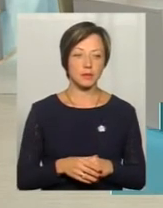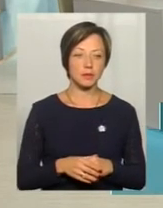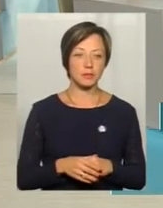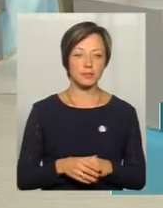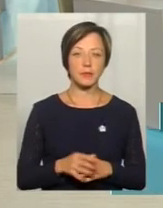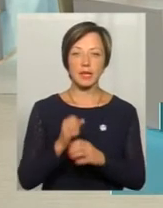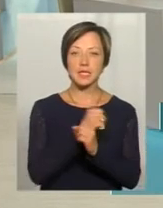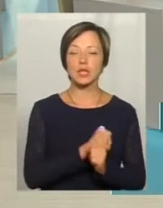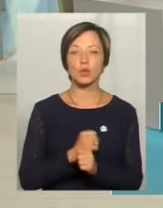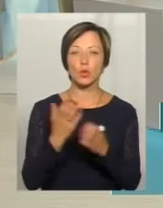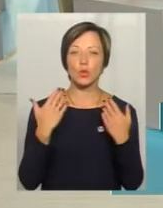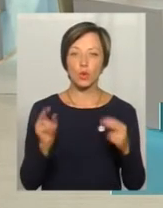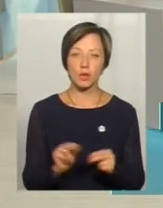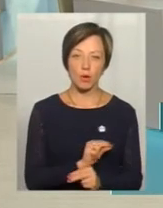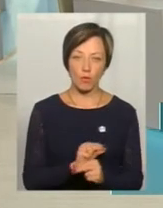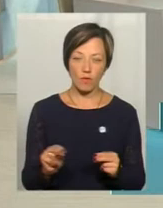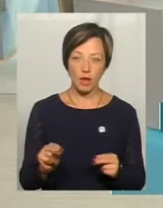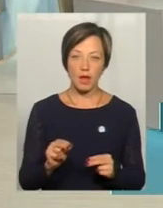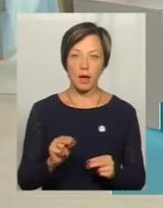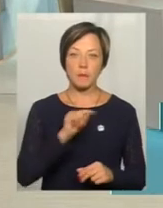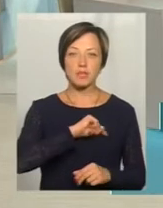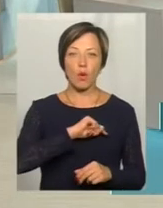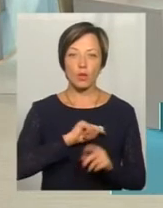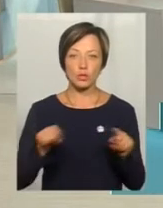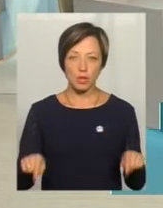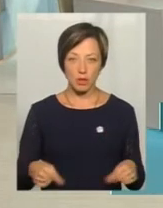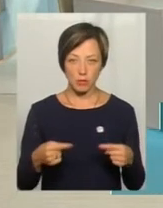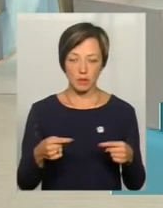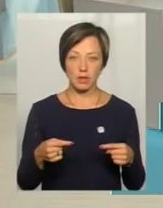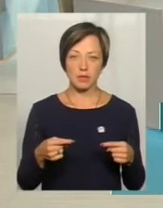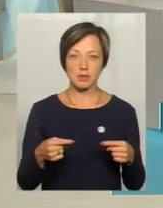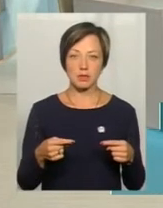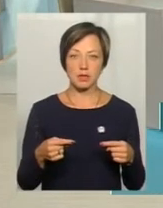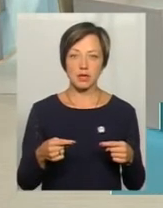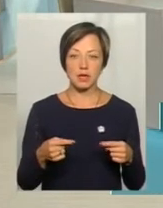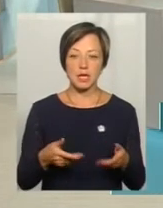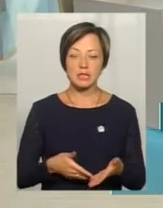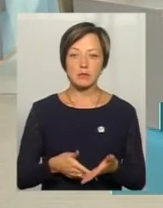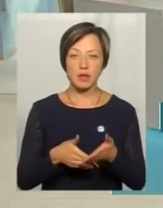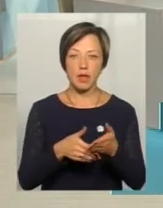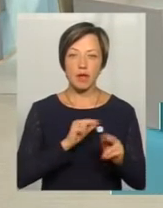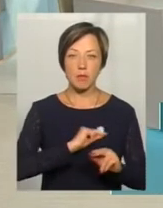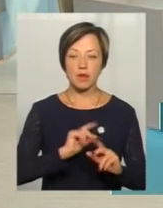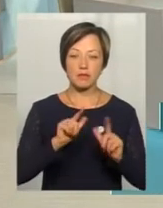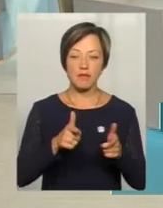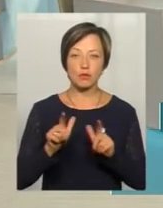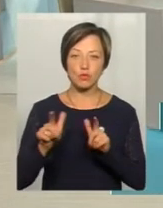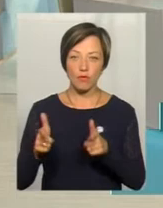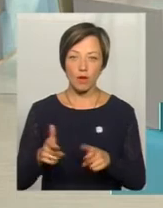санаторно-курортним лікуванням, психологічна реабілітація, сприяння в працевлаштуванні,